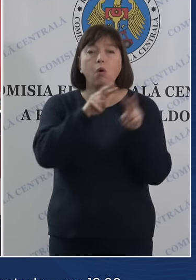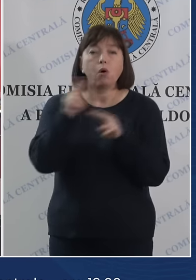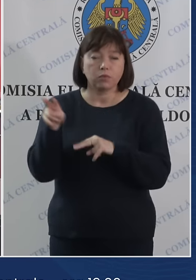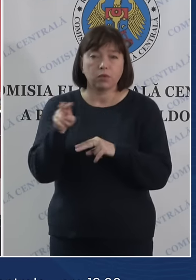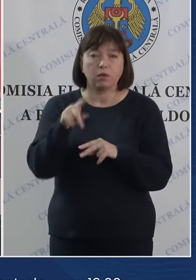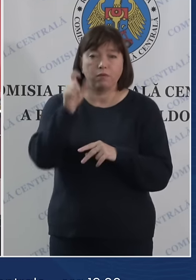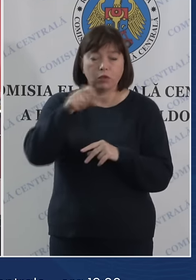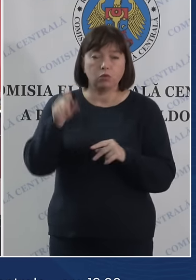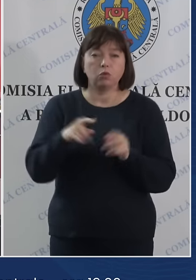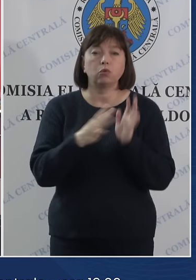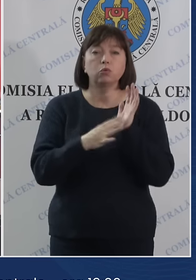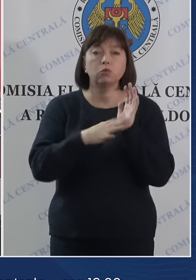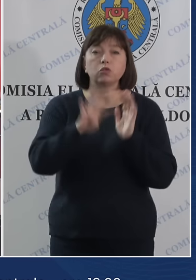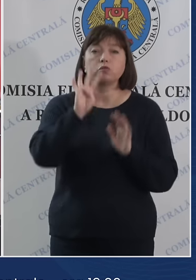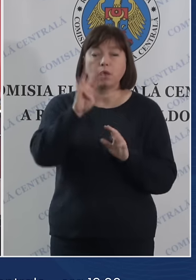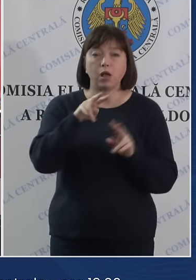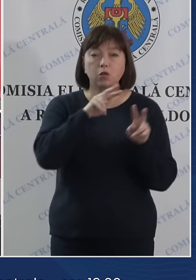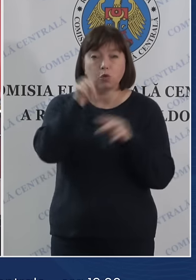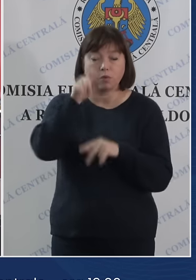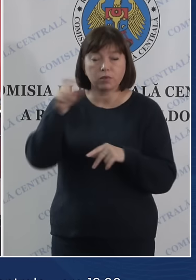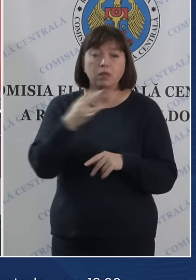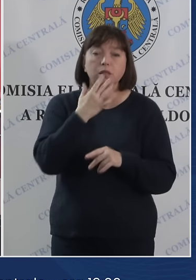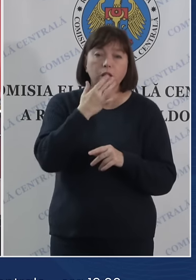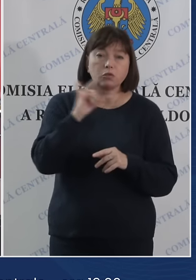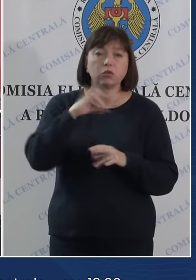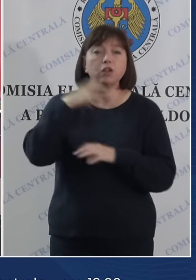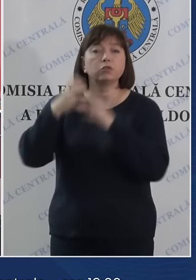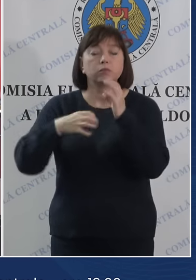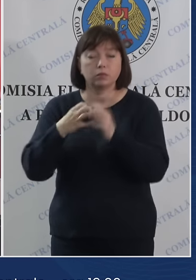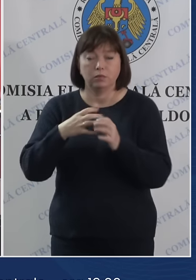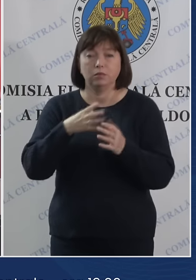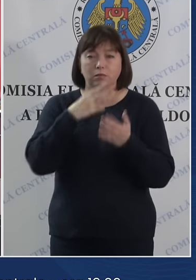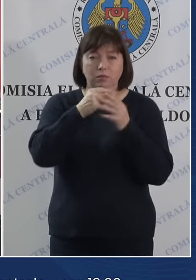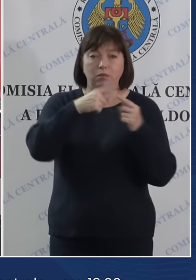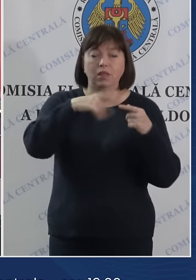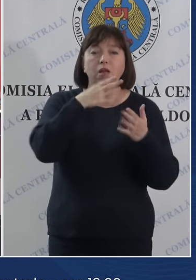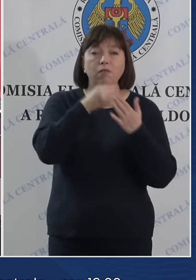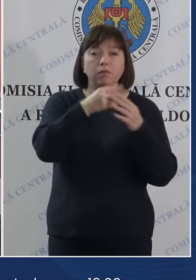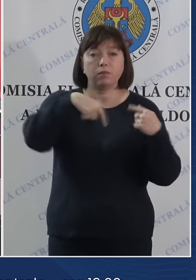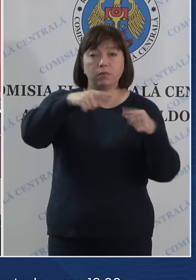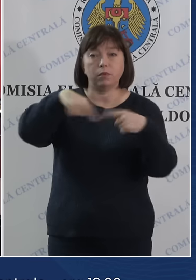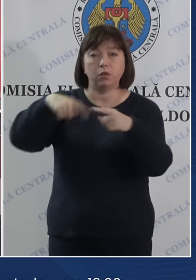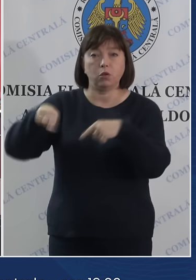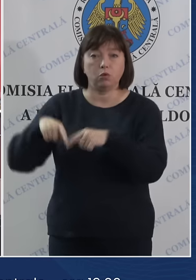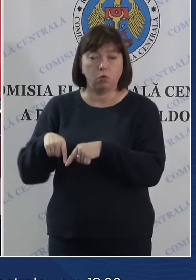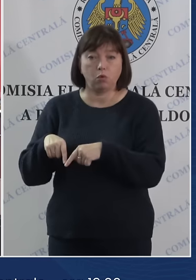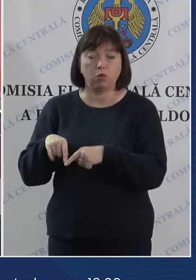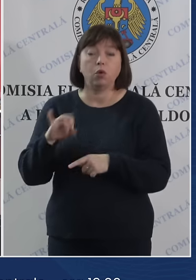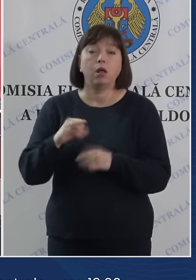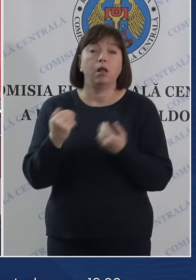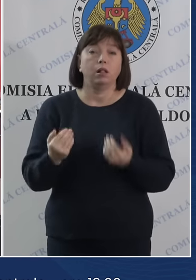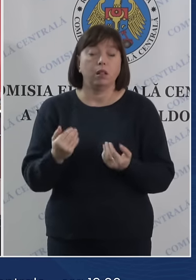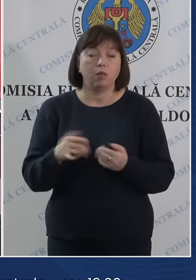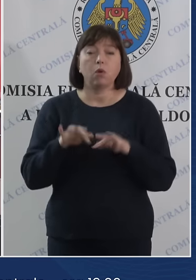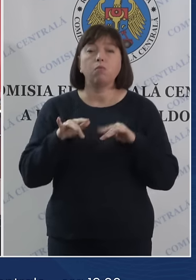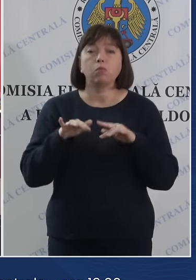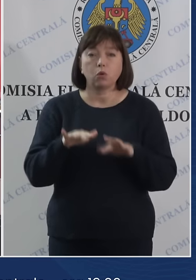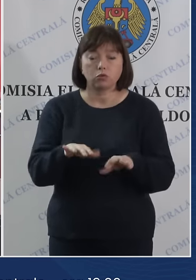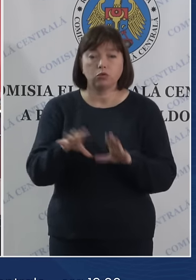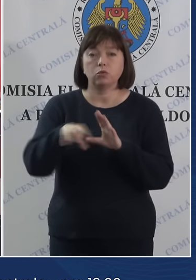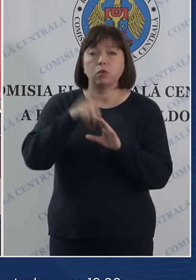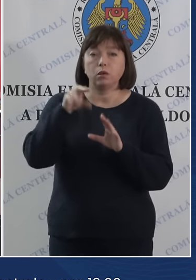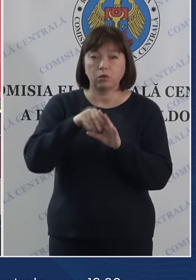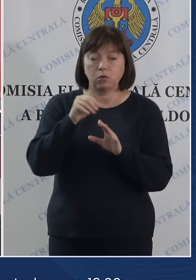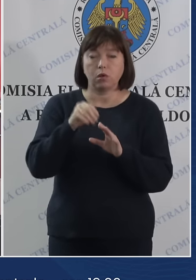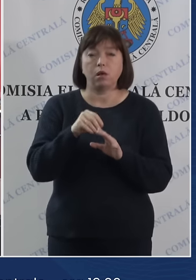94 de observatori, național și internațional în teritoriu. La moment procesul electoral